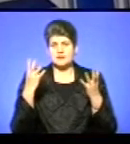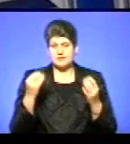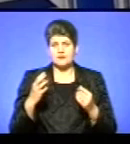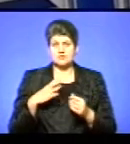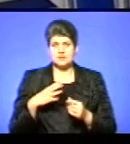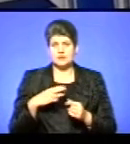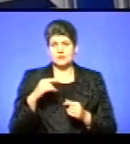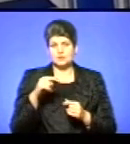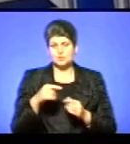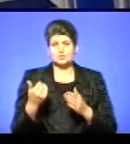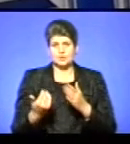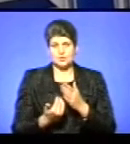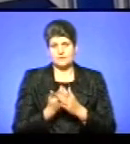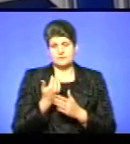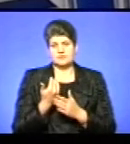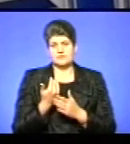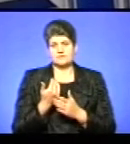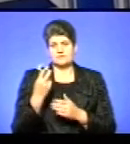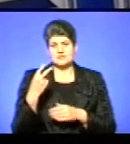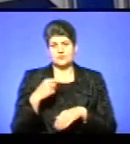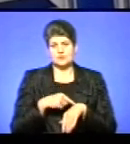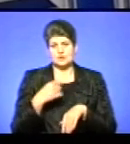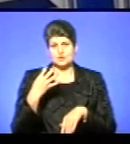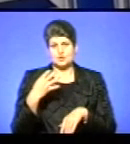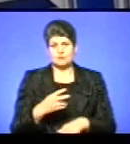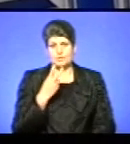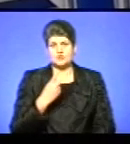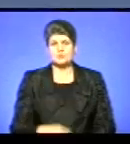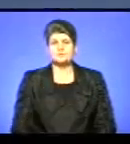чекатиму вас тут з оновленим випуском новини о 20.40. Побачимось.